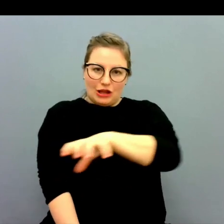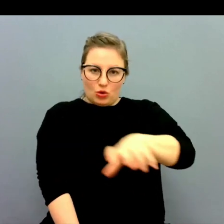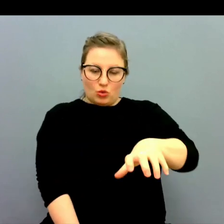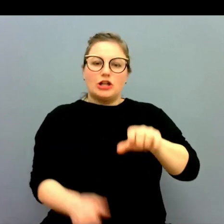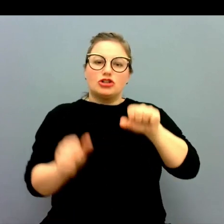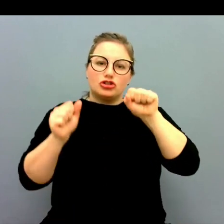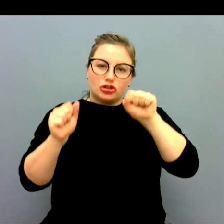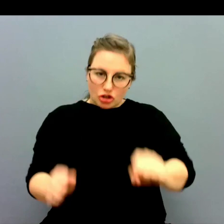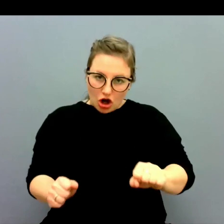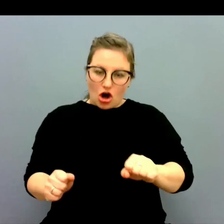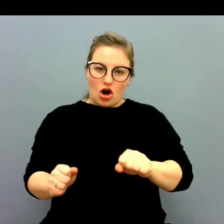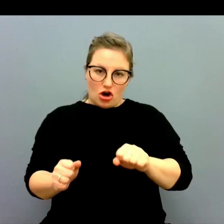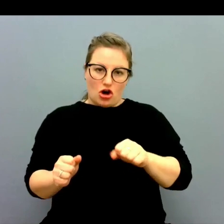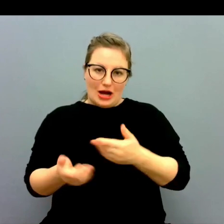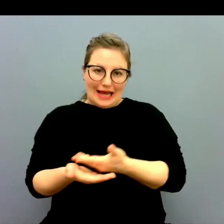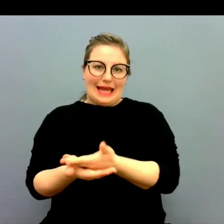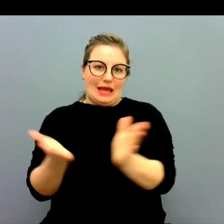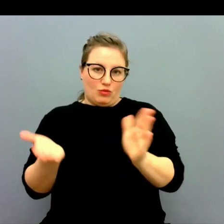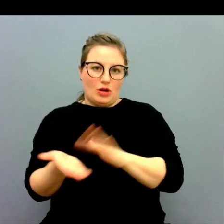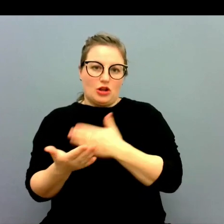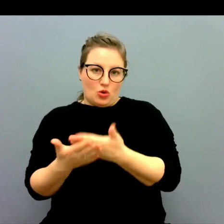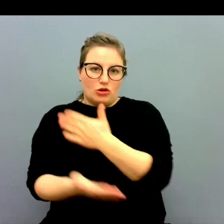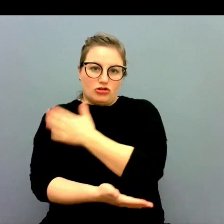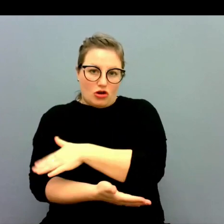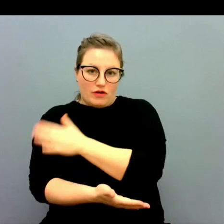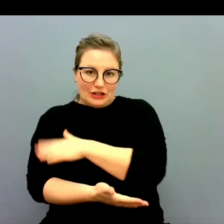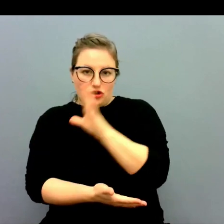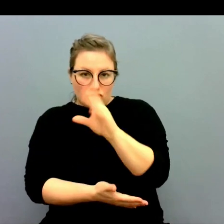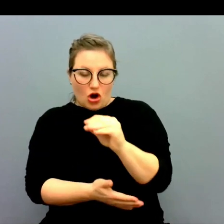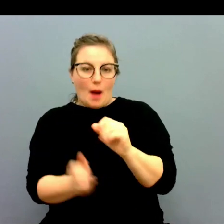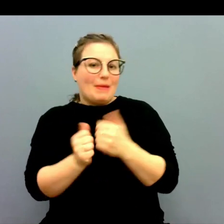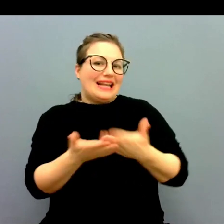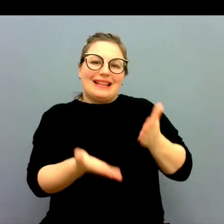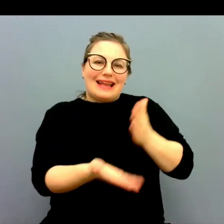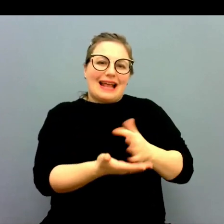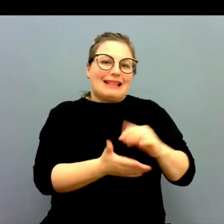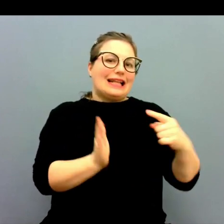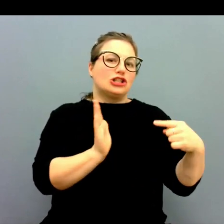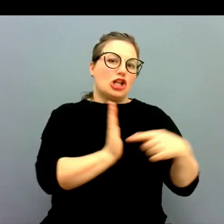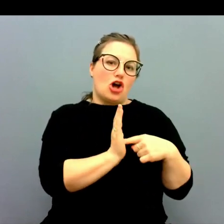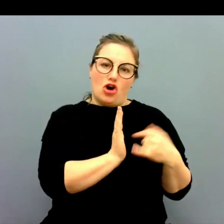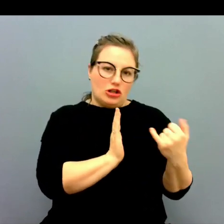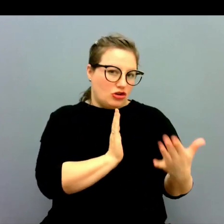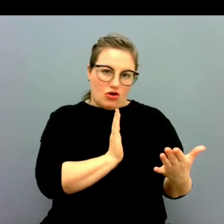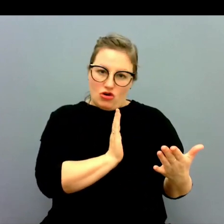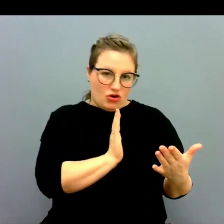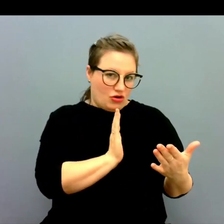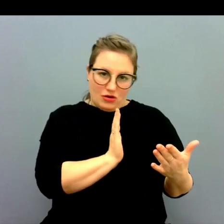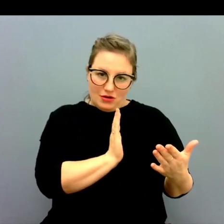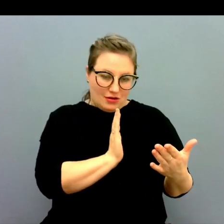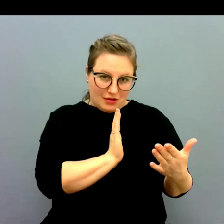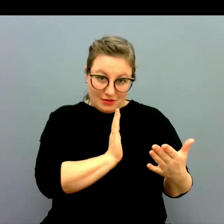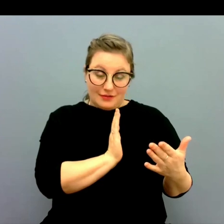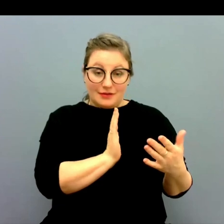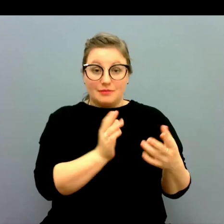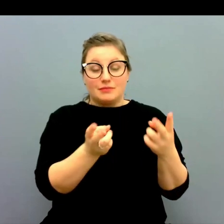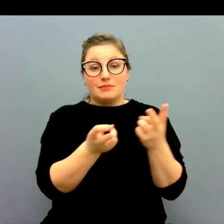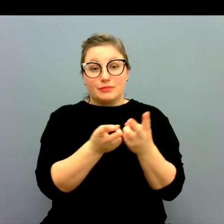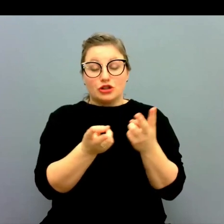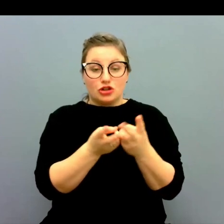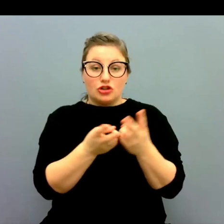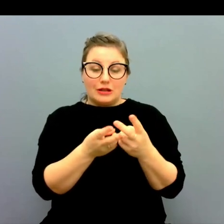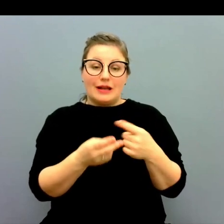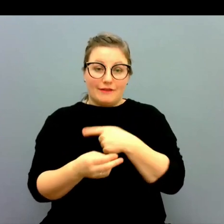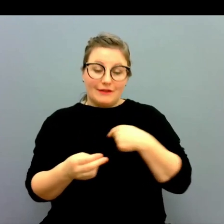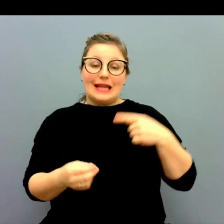regionerna att tillhandahålla tolkservice. Men det är ingen rättighetslag idag. Och det